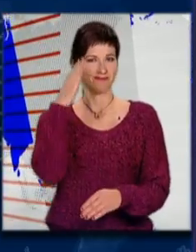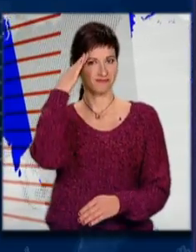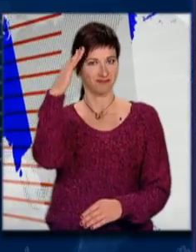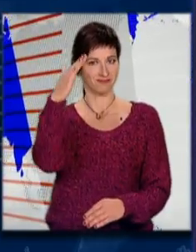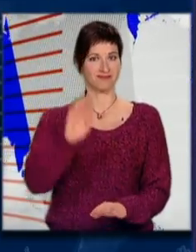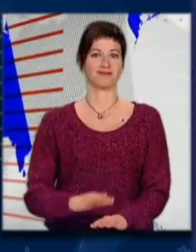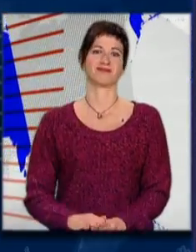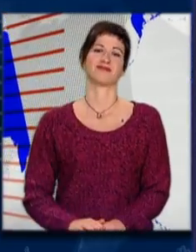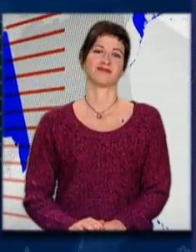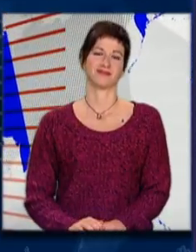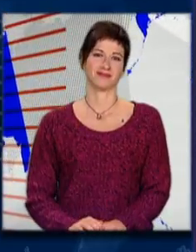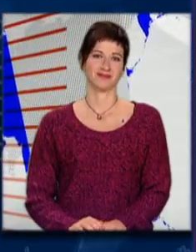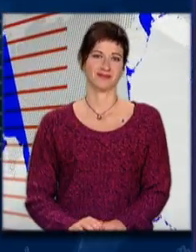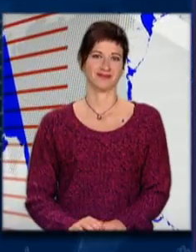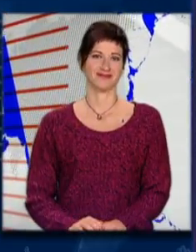την πέμπτη την ίδια ώρα. Καλό σας βράδυ!